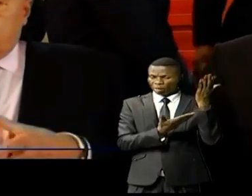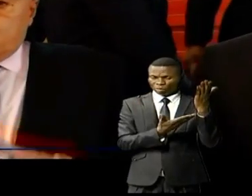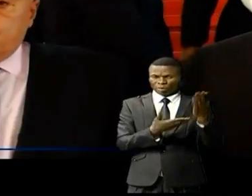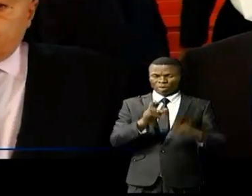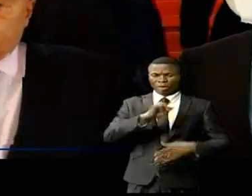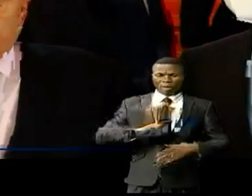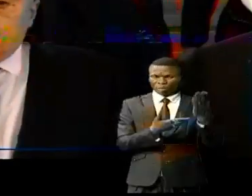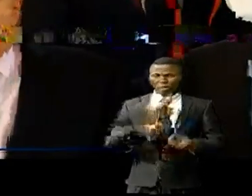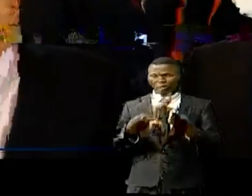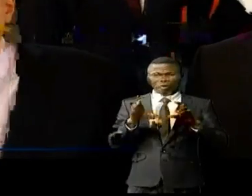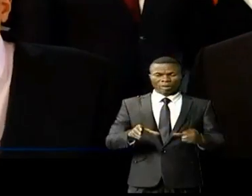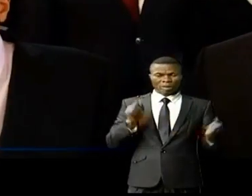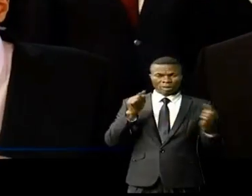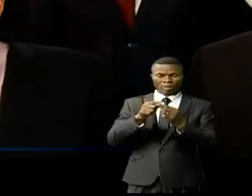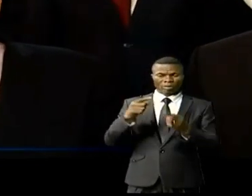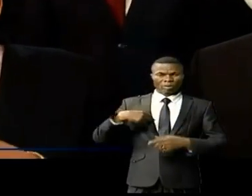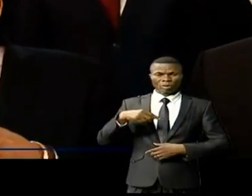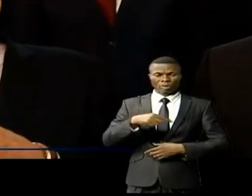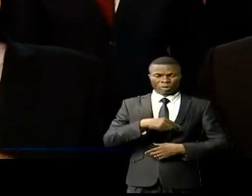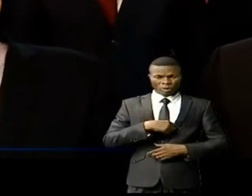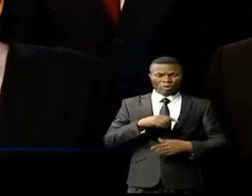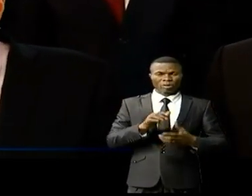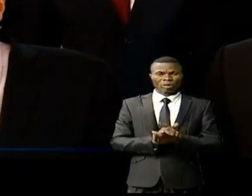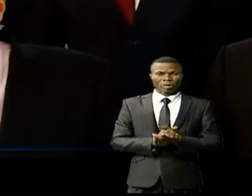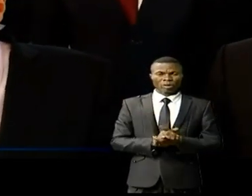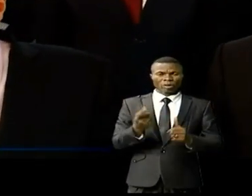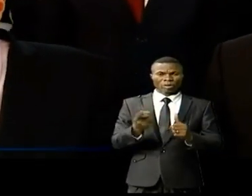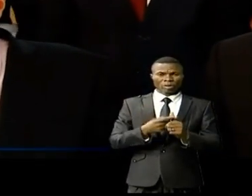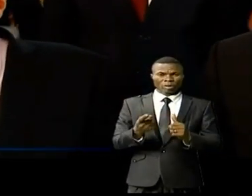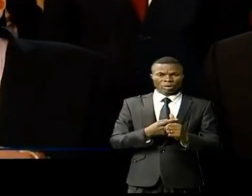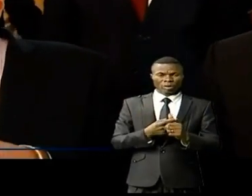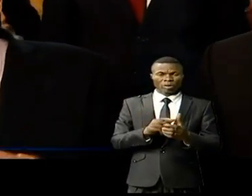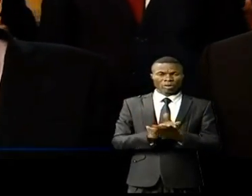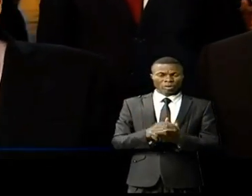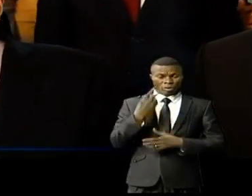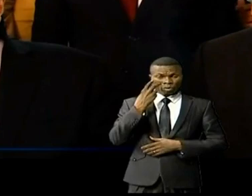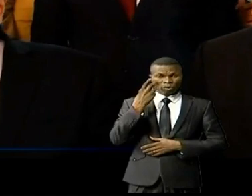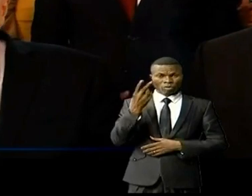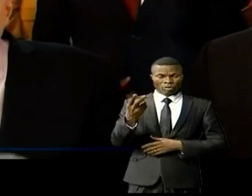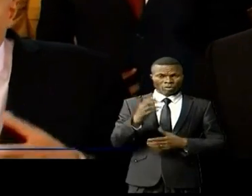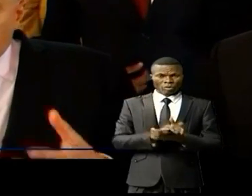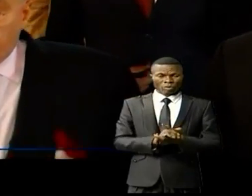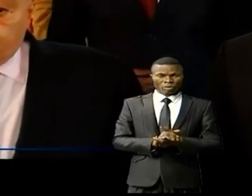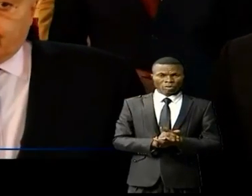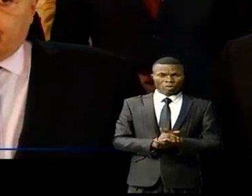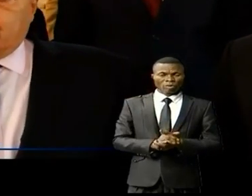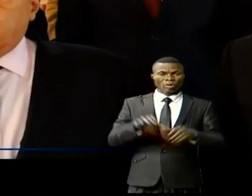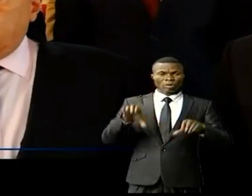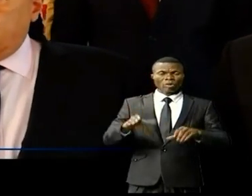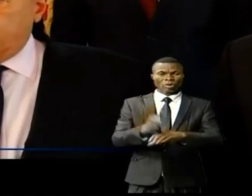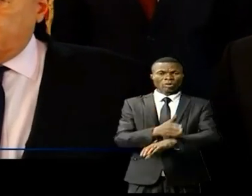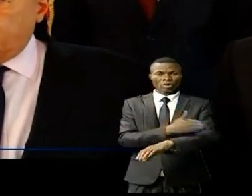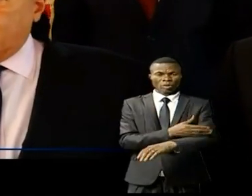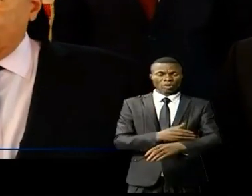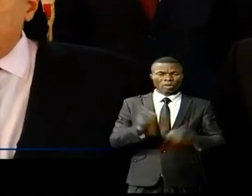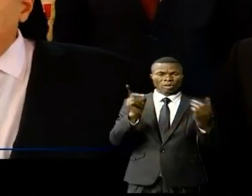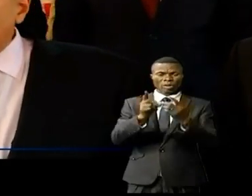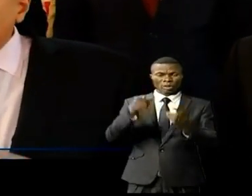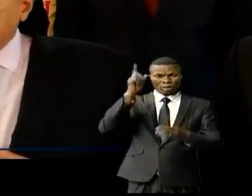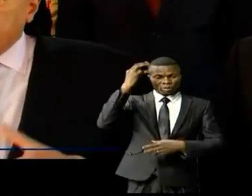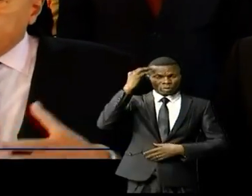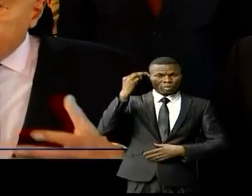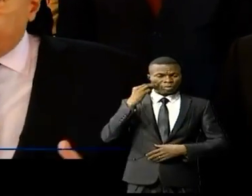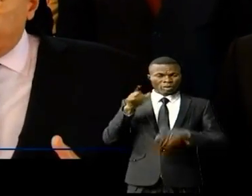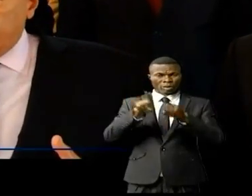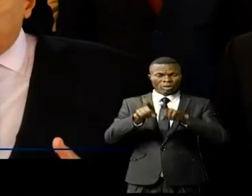RDC. Notre objectif, c'était vraiment de voir avec le gouvernement congolais et avec son excellence le président de la République